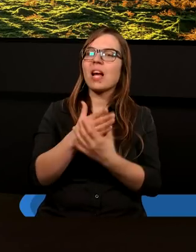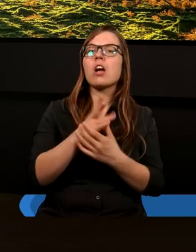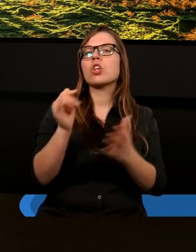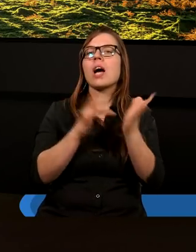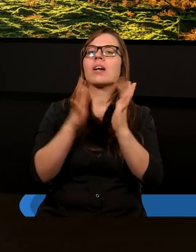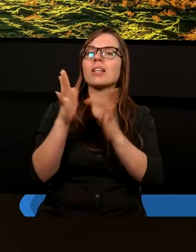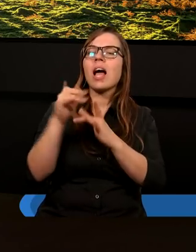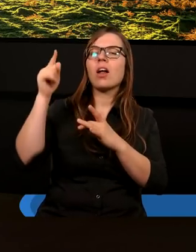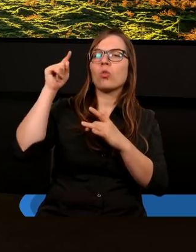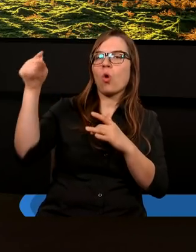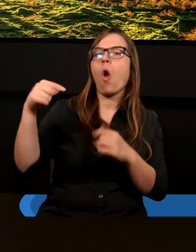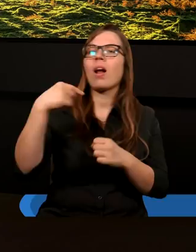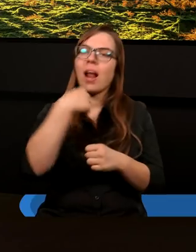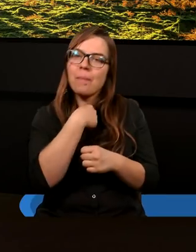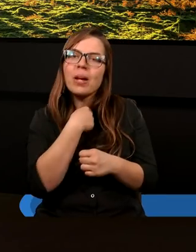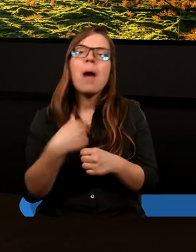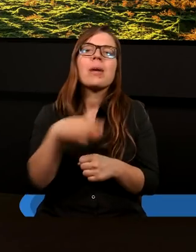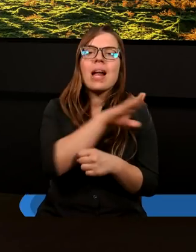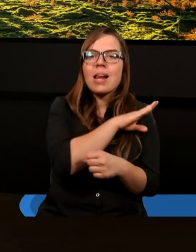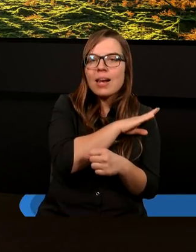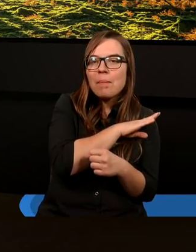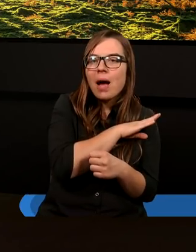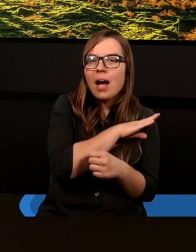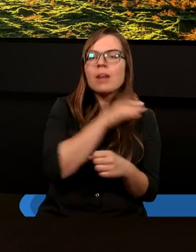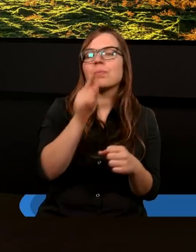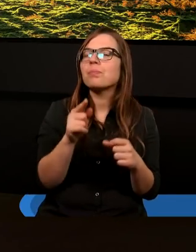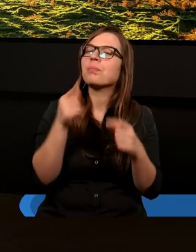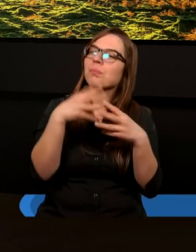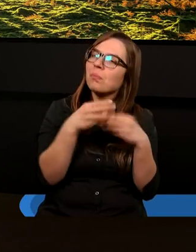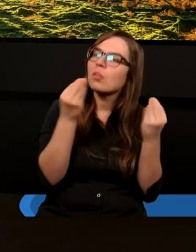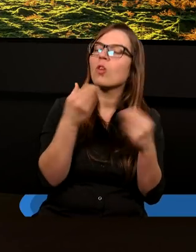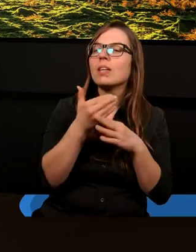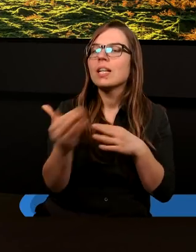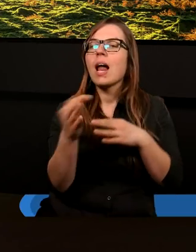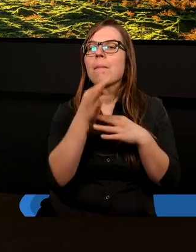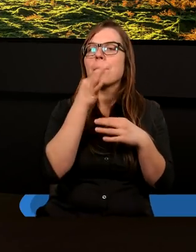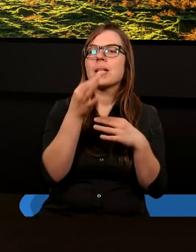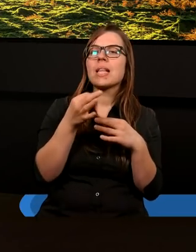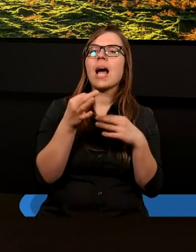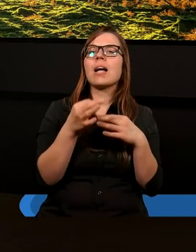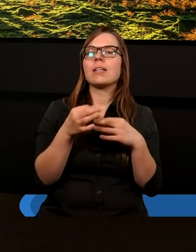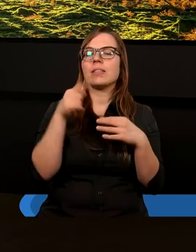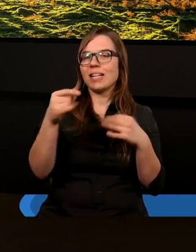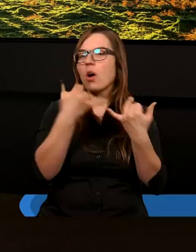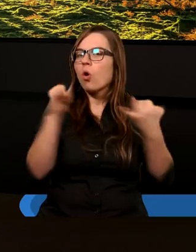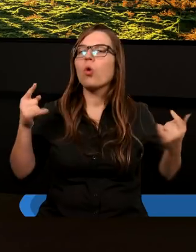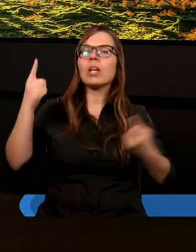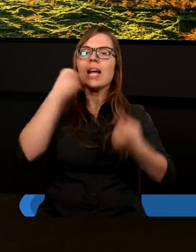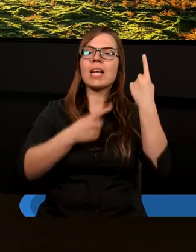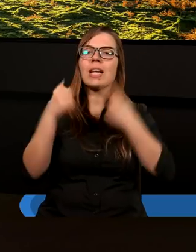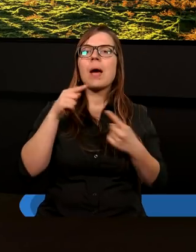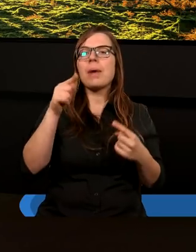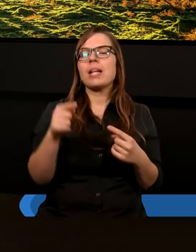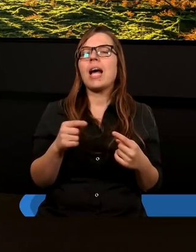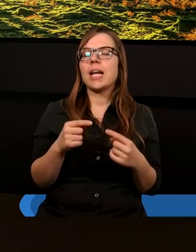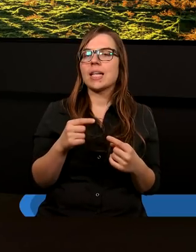zastąpił, że On zmarł za mnie. No w związku z tym rodzi się pytanie, ponieważ tutaj różne interpretacje tego zbawienia